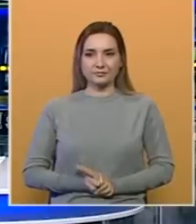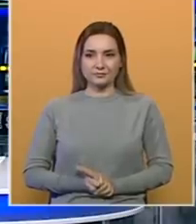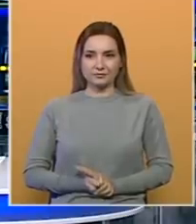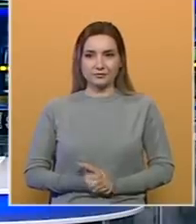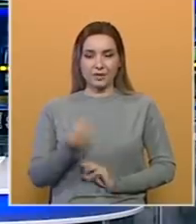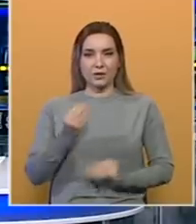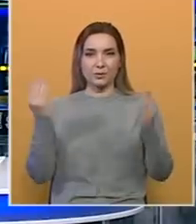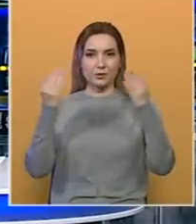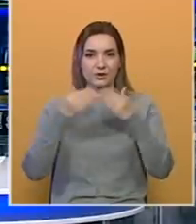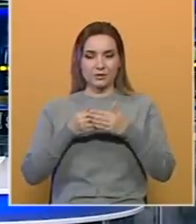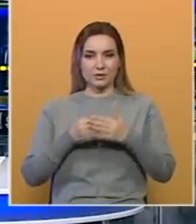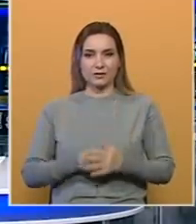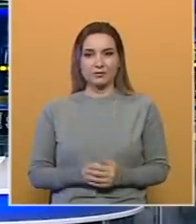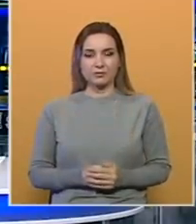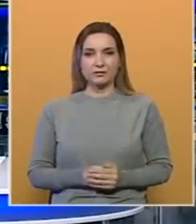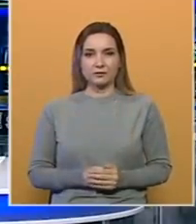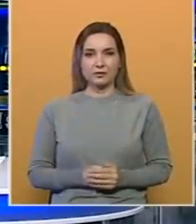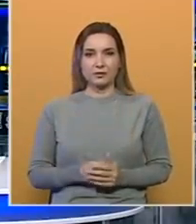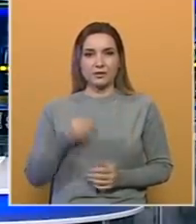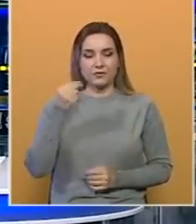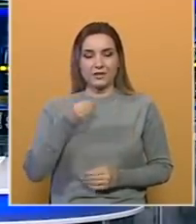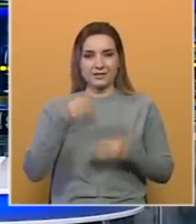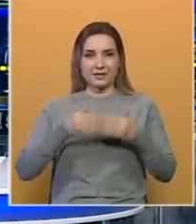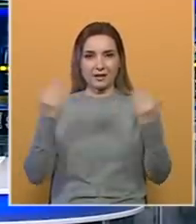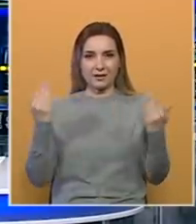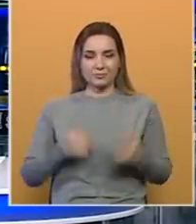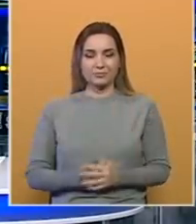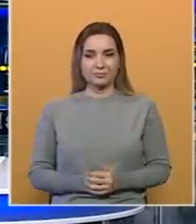Dobro večer, moj ime je Sanja Bagarić-Arnaut, 200 dana.